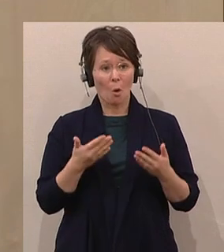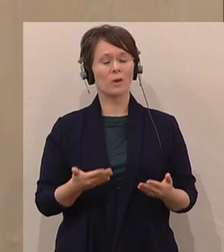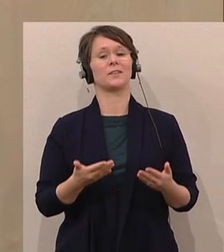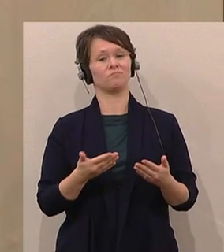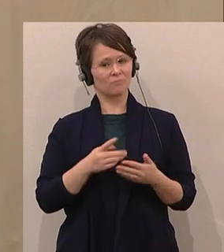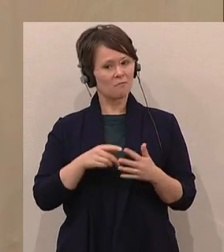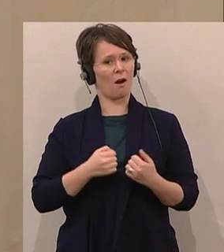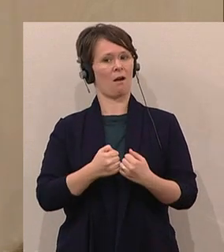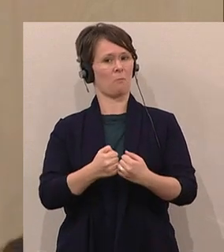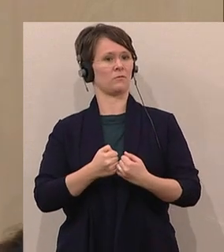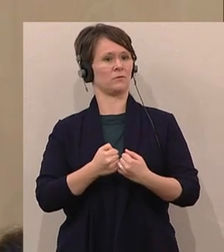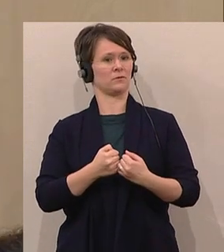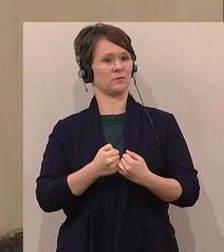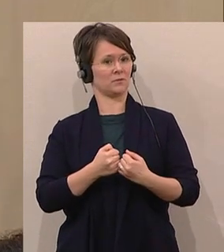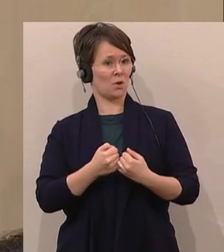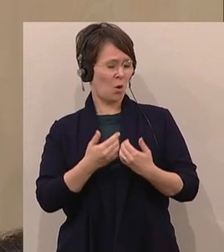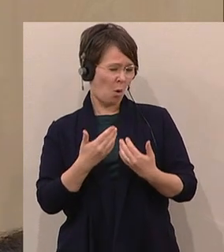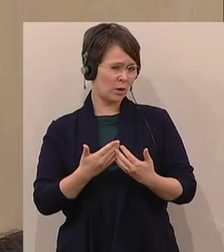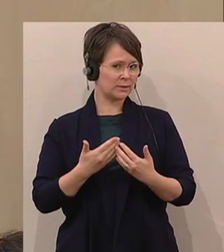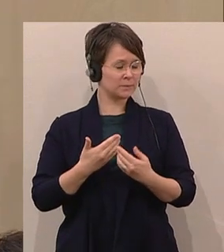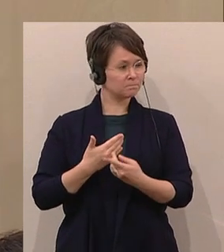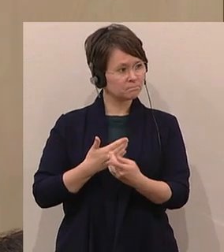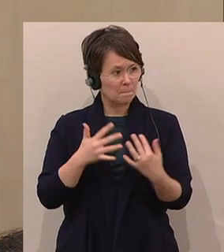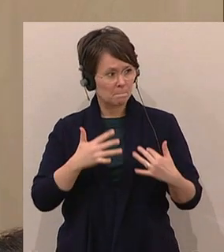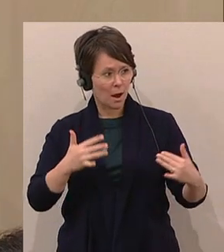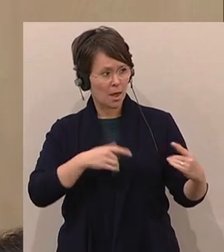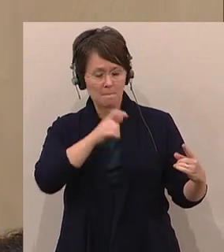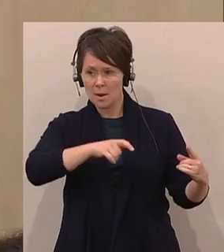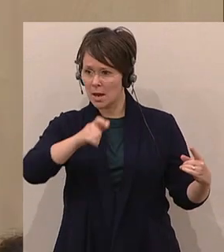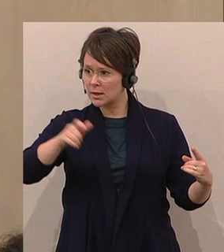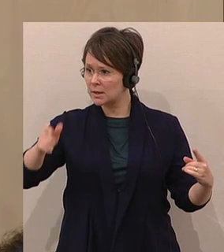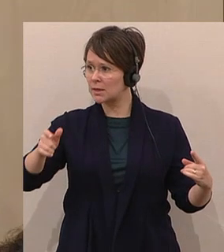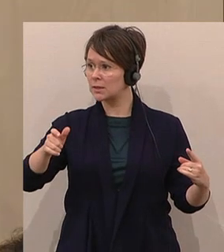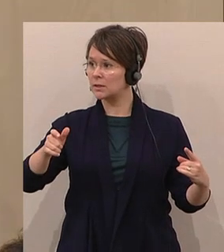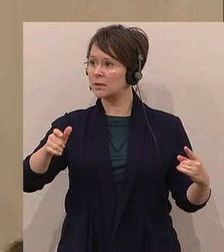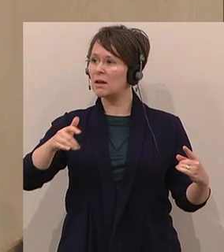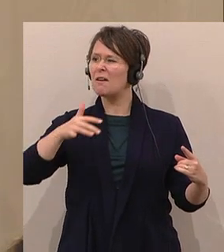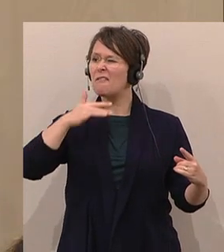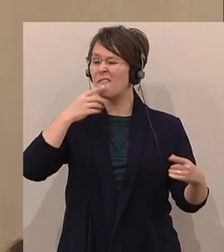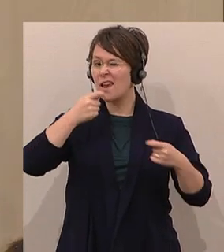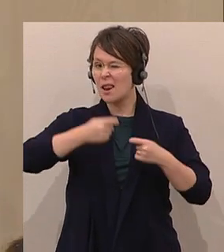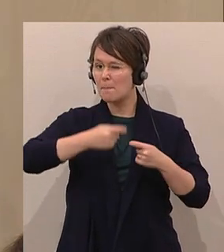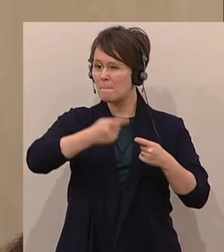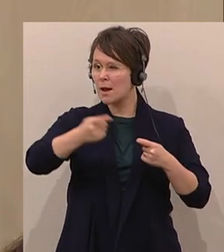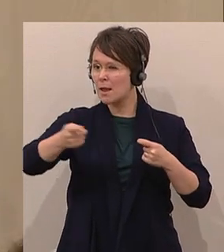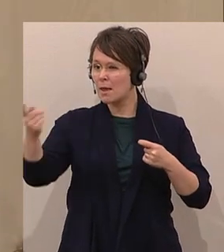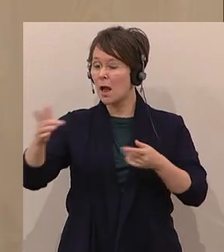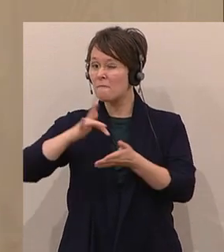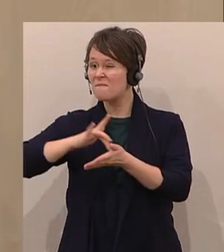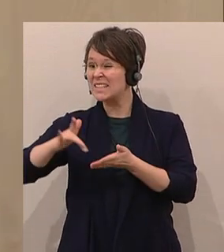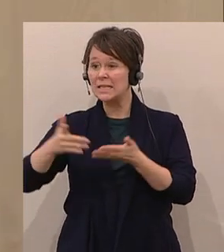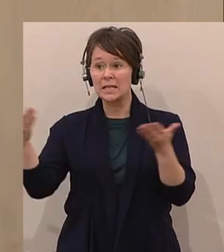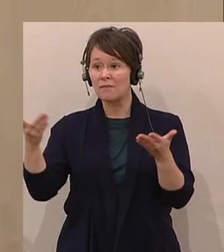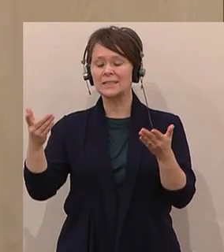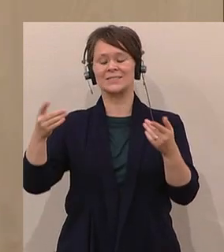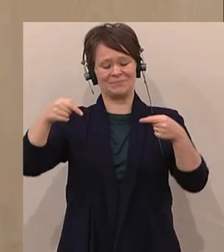verzichtet das Parlament oder eine große Mehrheit dieses Parlaments vorsätzlich auf eine der Hauptfunktionen dieses